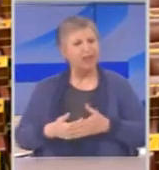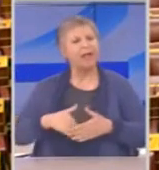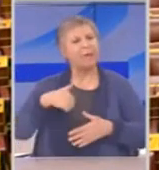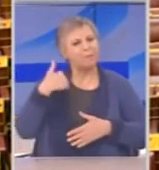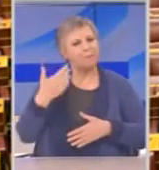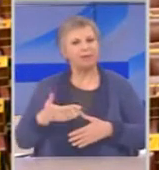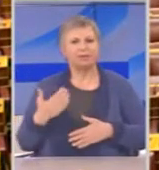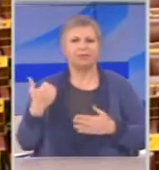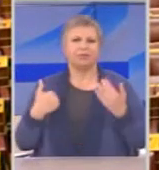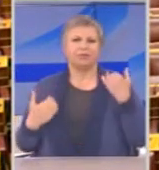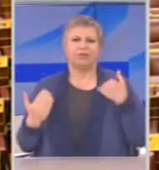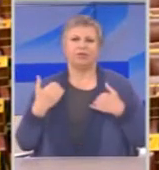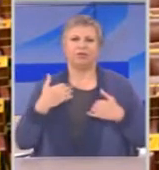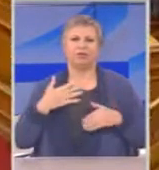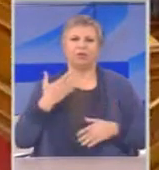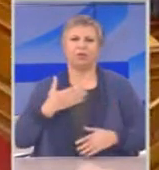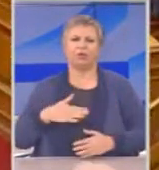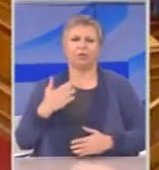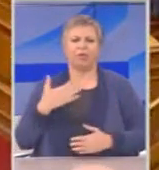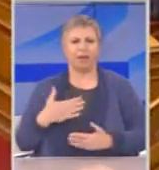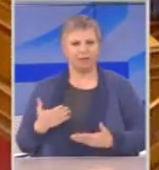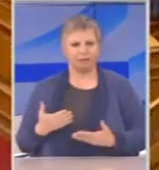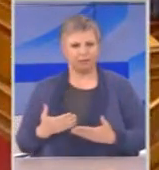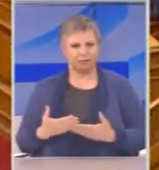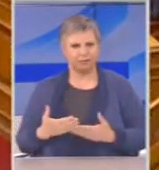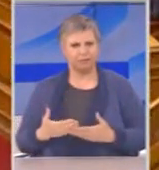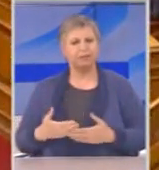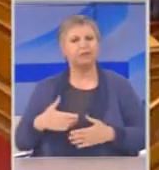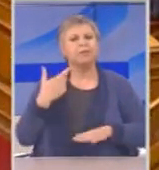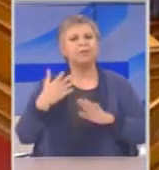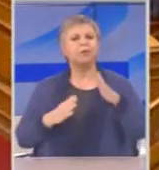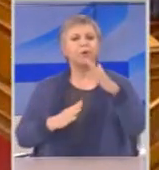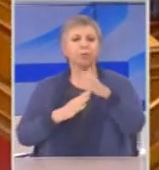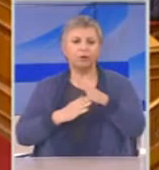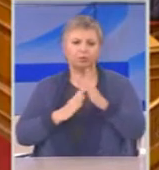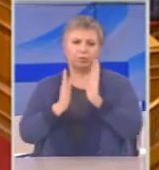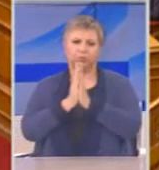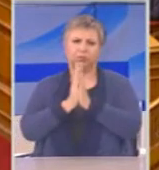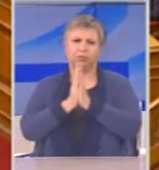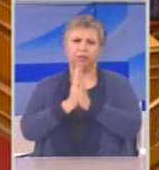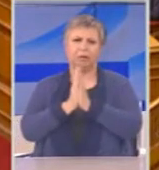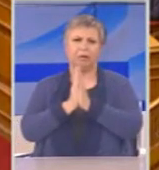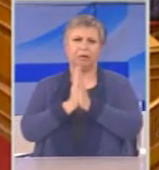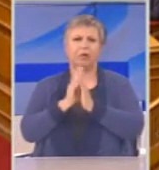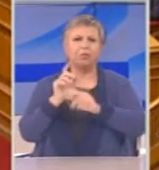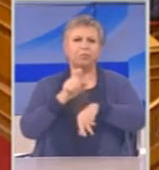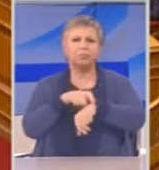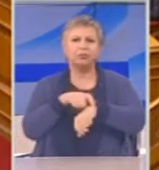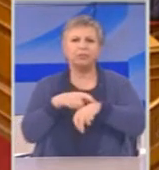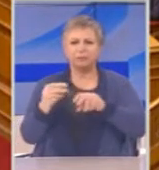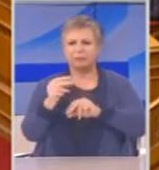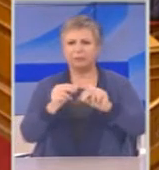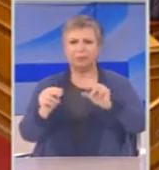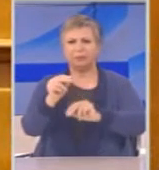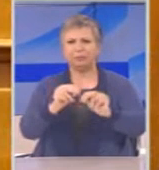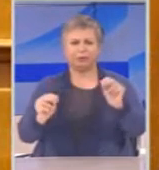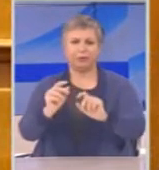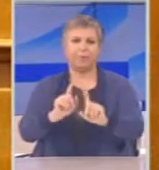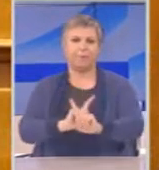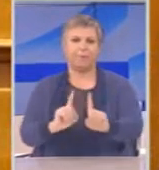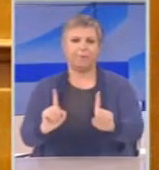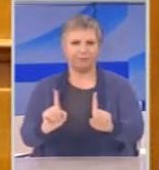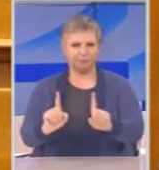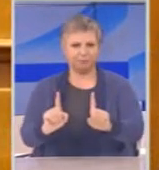τα γνώση όσο ο κύριος Βίτσας αναφέρθηκε σε ό,τι αναφέρθηκε. Εδώ, θέλω να πω το